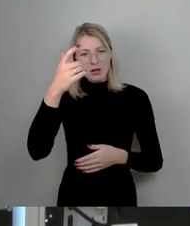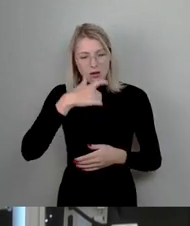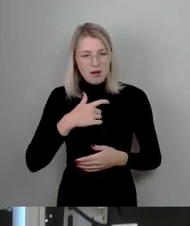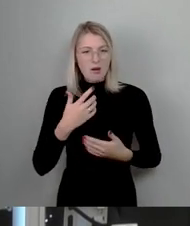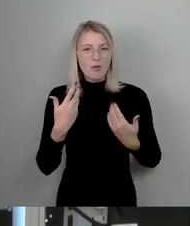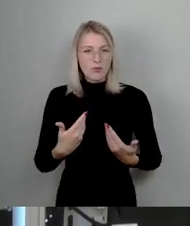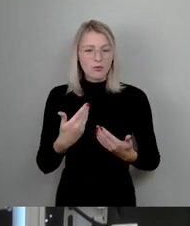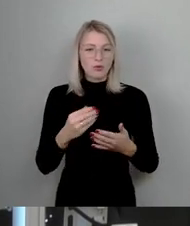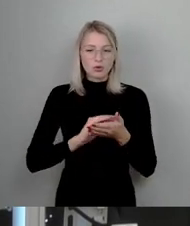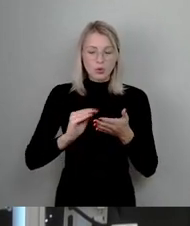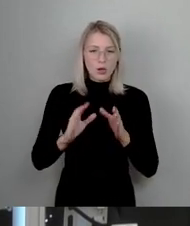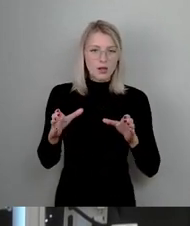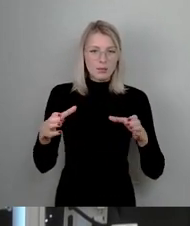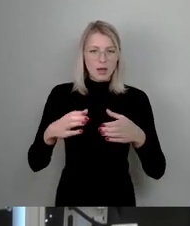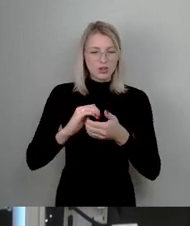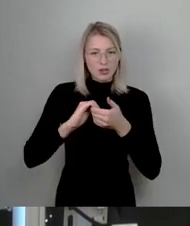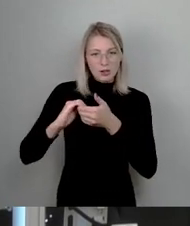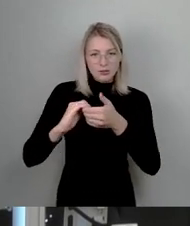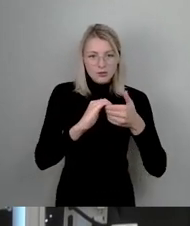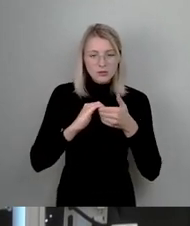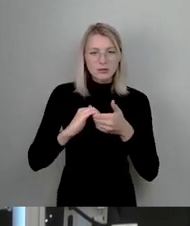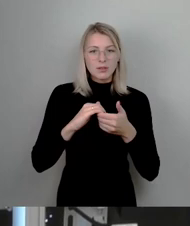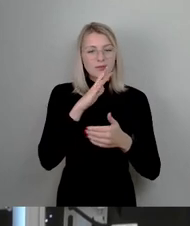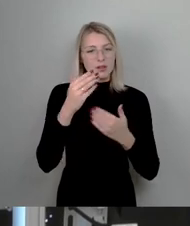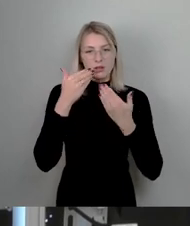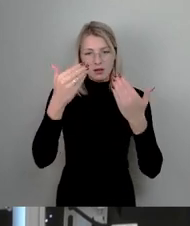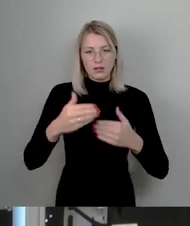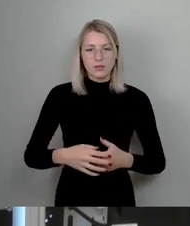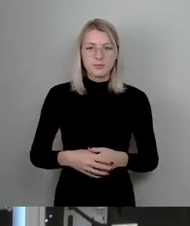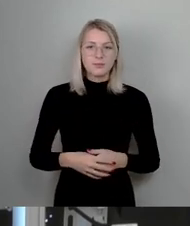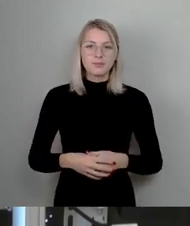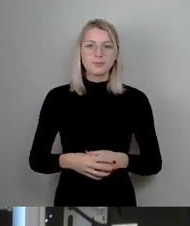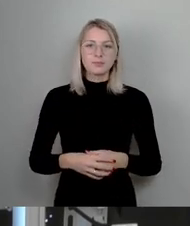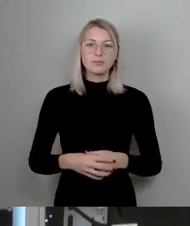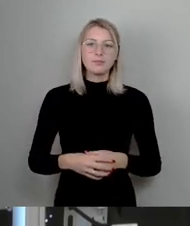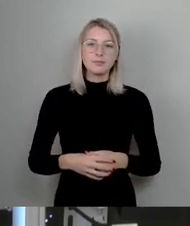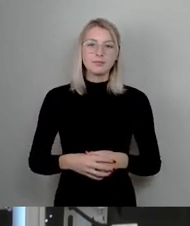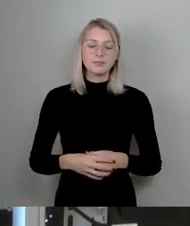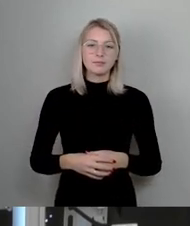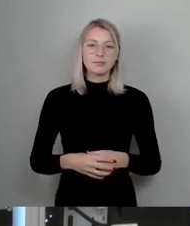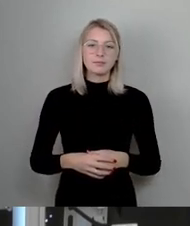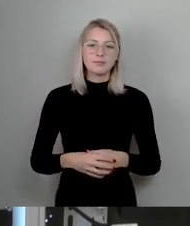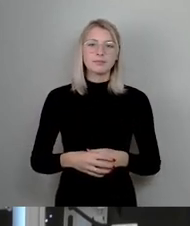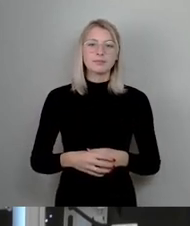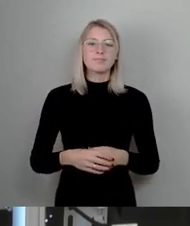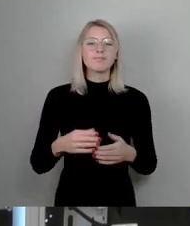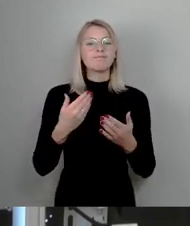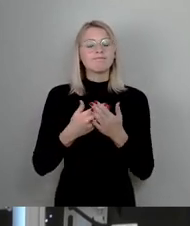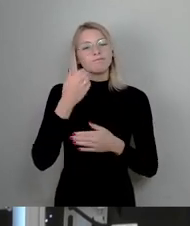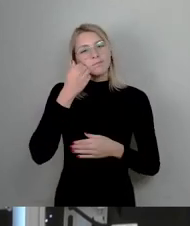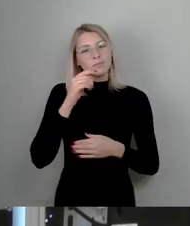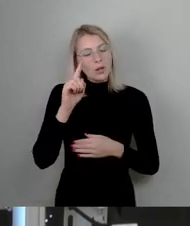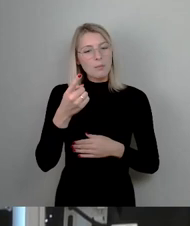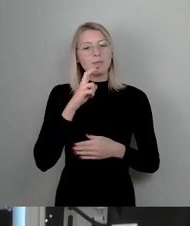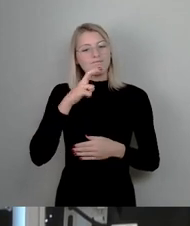Schulgemeinschaft ebenfalls herzlichen Dank. Ich kann Sie an dieser Stelle nur bestärken, dass Sie die richtige Entscheidung